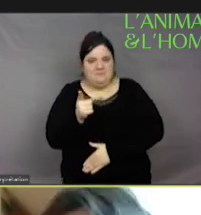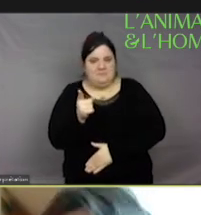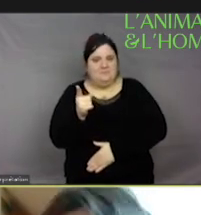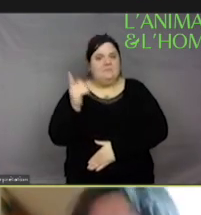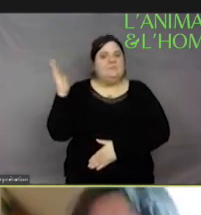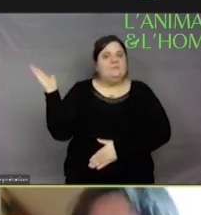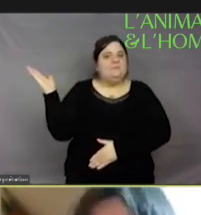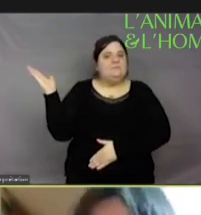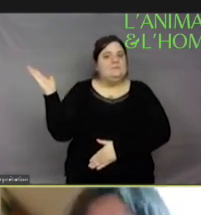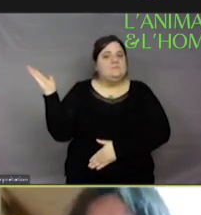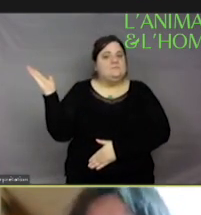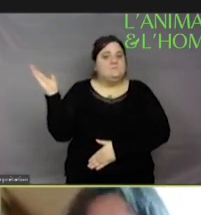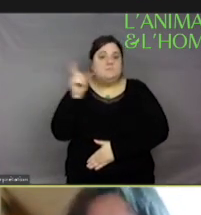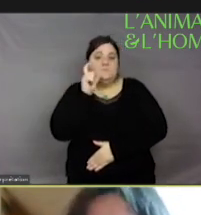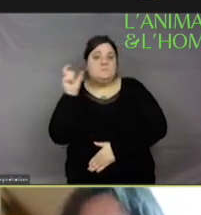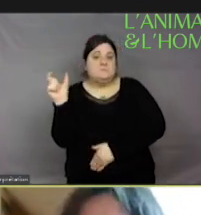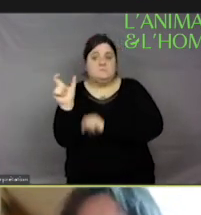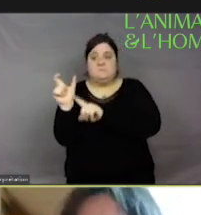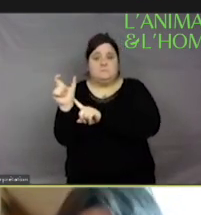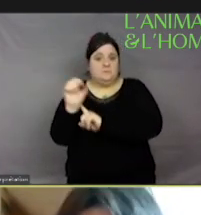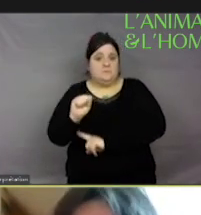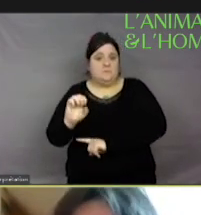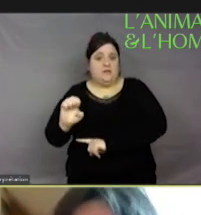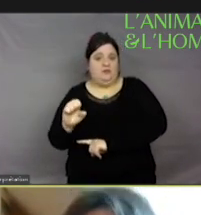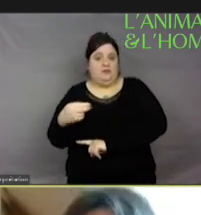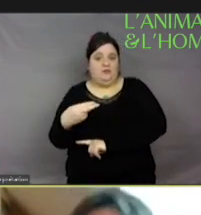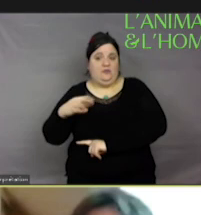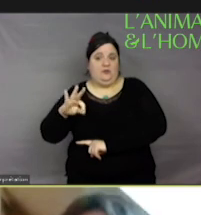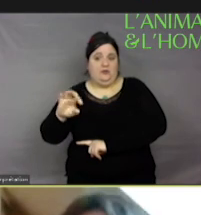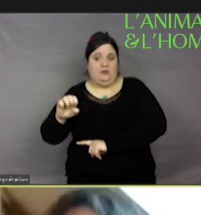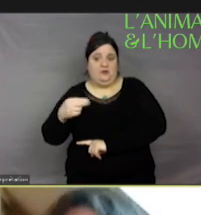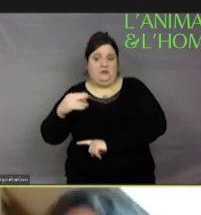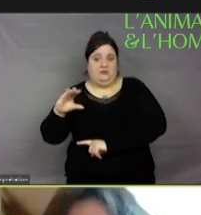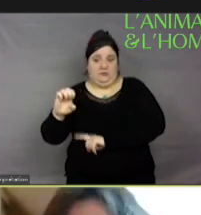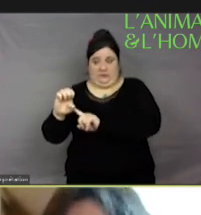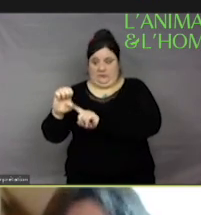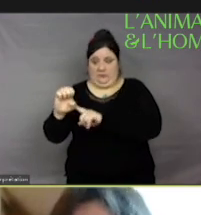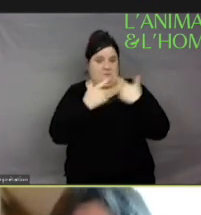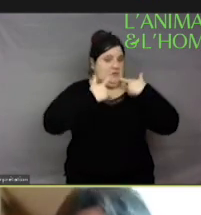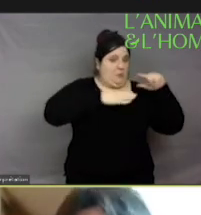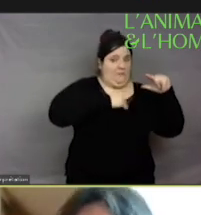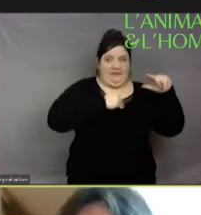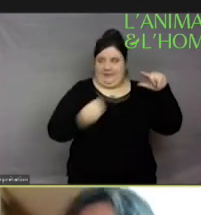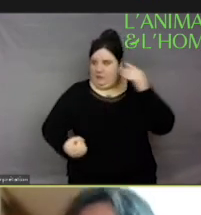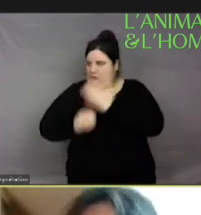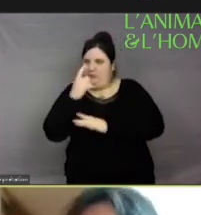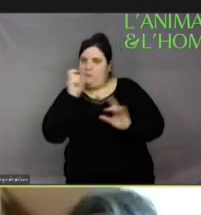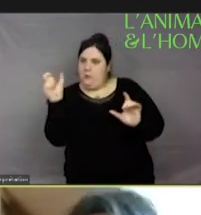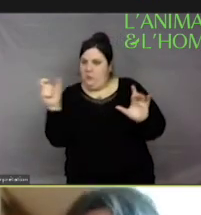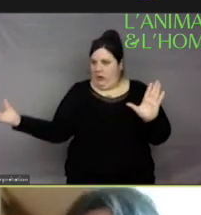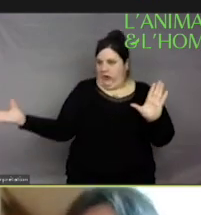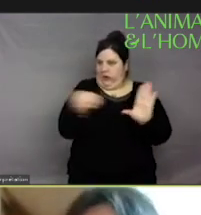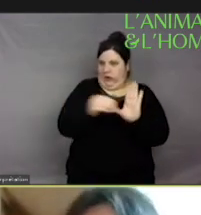lorsqu'on a un mot sentience, par exemple, c'est très important d'introduire les nouveaux mots dans la langue française. Pourquoi ? Parce qu'ils vont